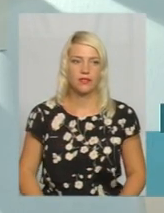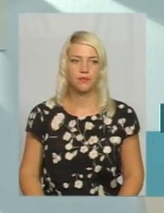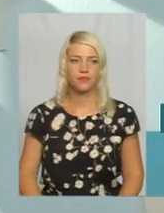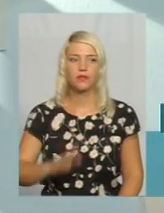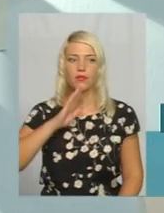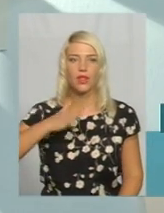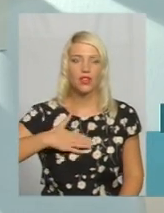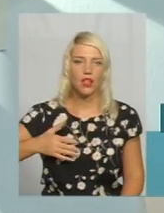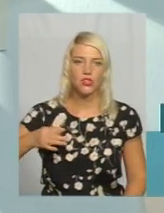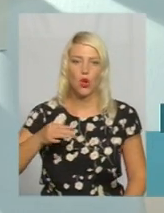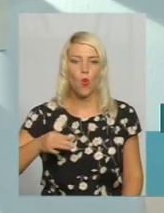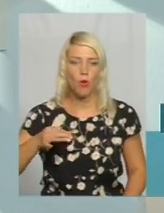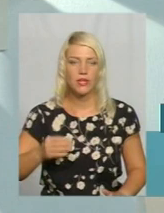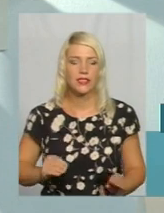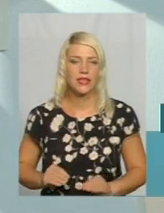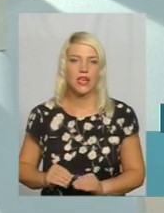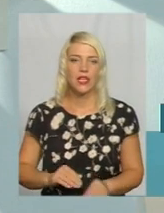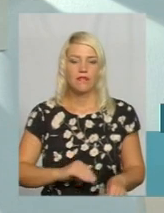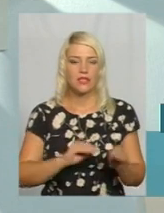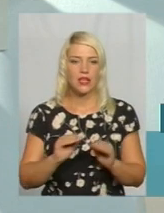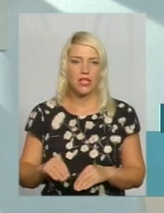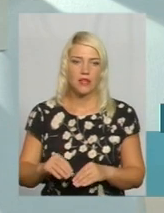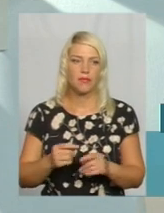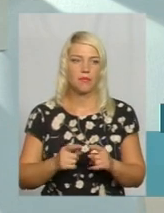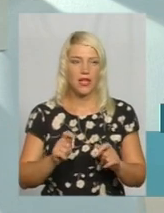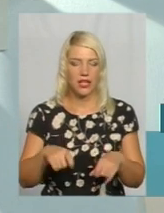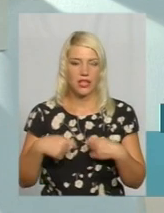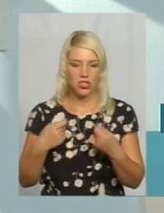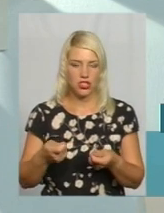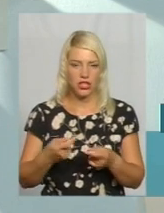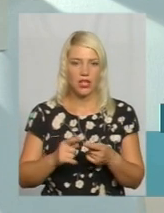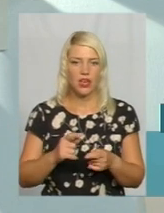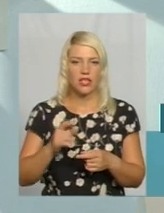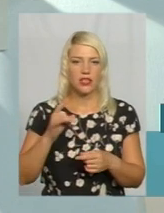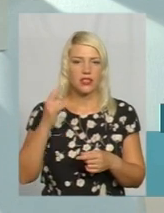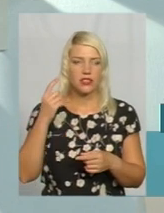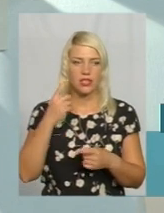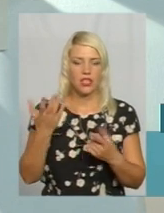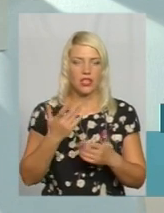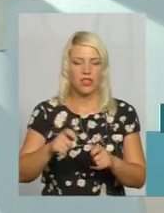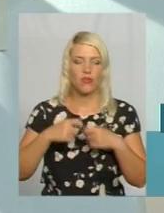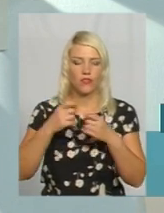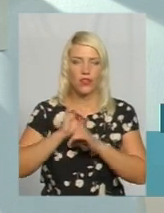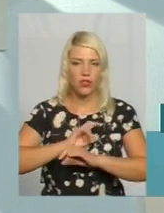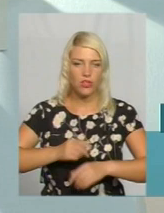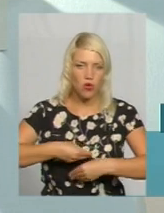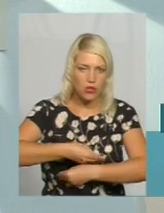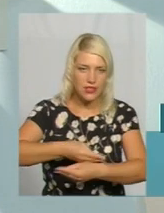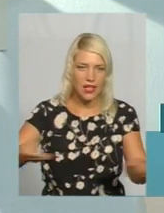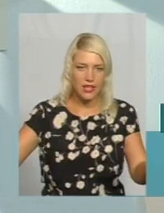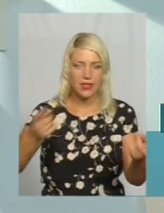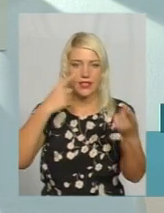встановлено передавачі Зеонбуду, який є провайдером програмної послуги, який роздає сигнал цифровий на територію,